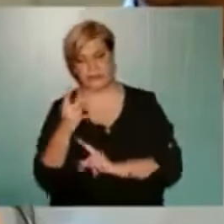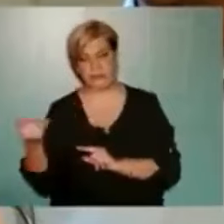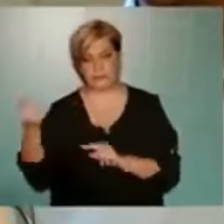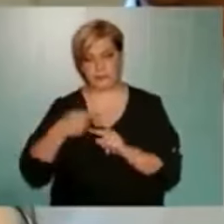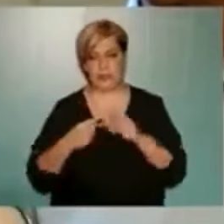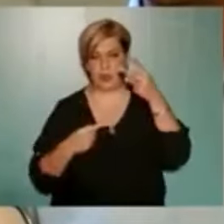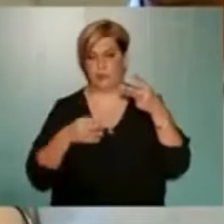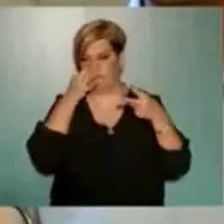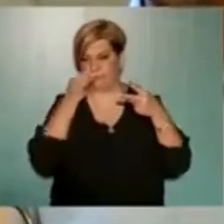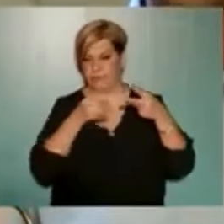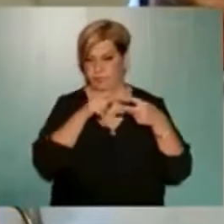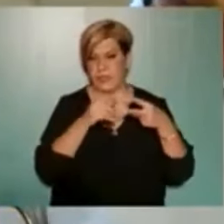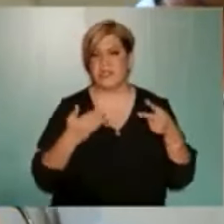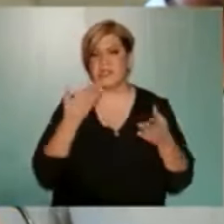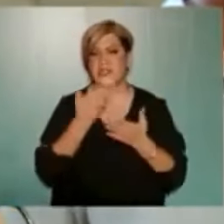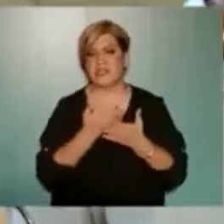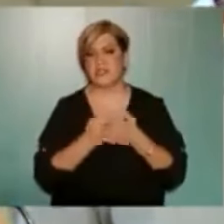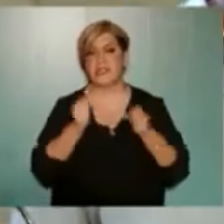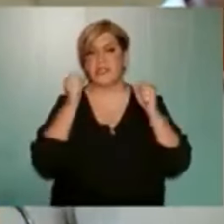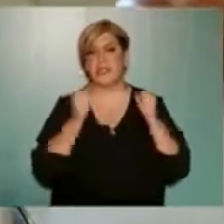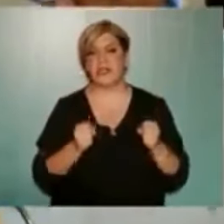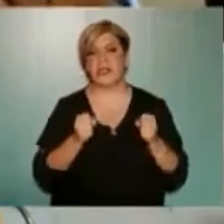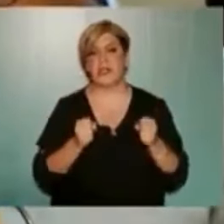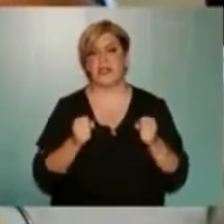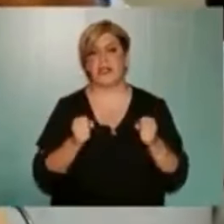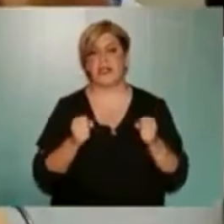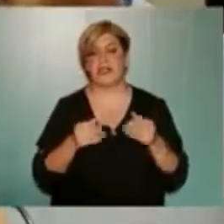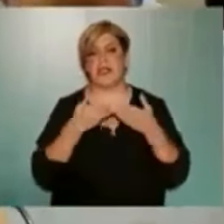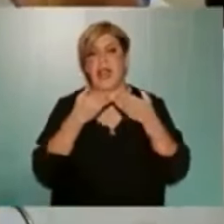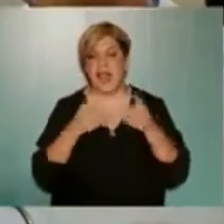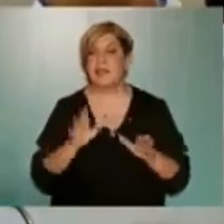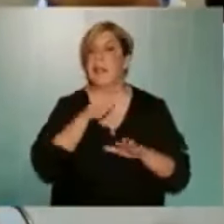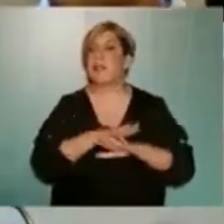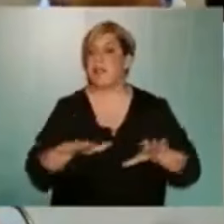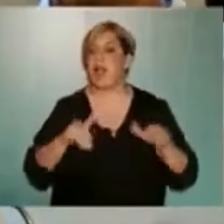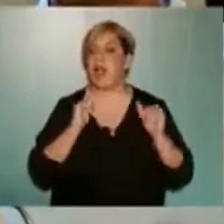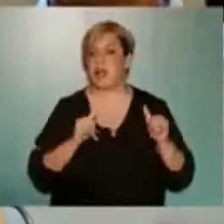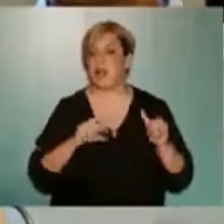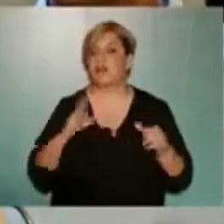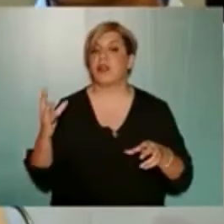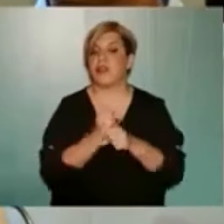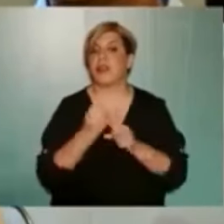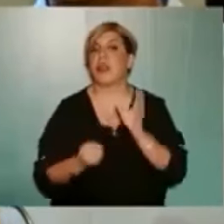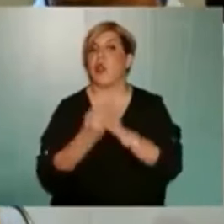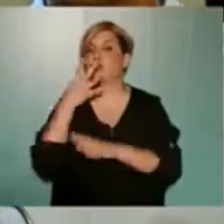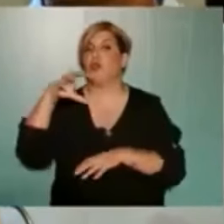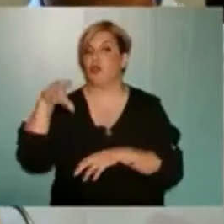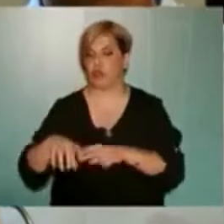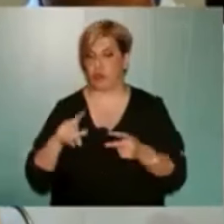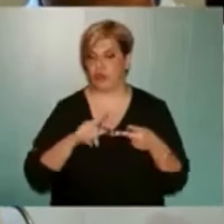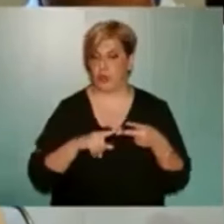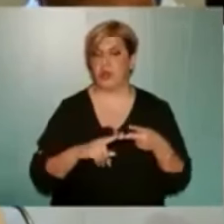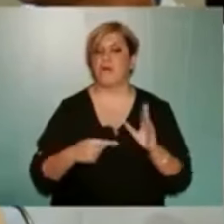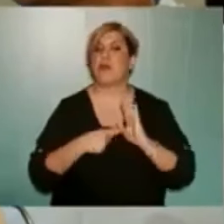κουβέντες ακόμα. Ζητάνε οι κάτοικοι να ανοίξει η συγκεκριμένη παιδική χαρά μέχρι να βρεθεί νέος χώρος. Να